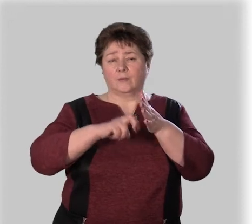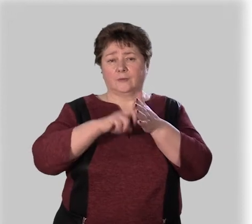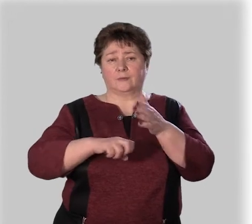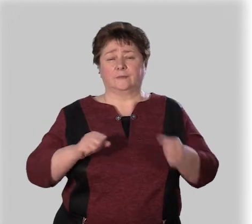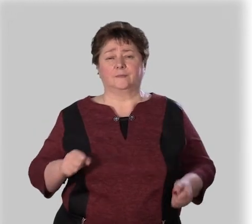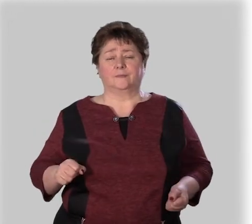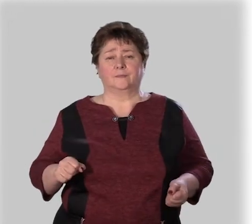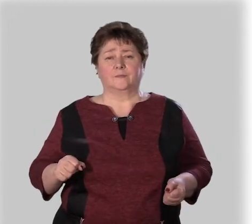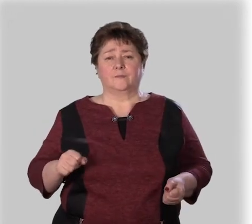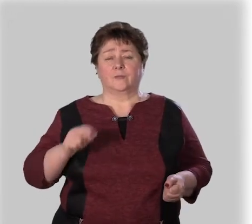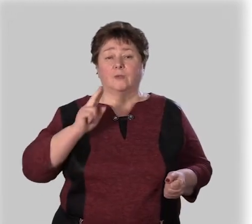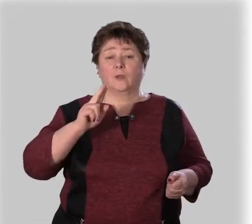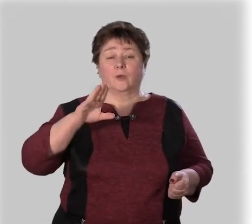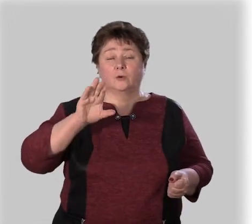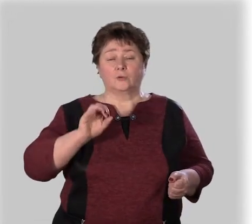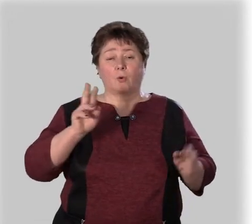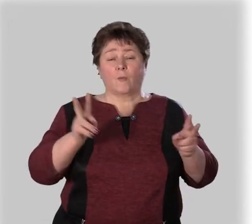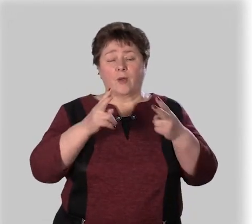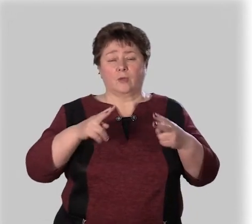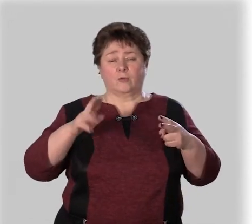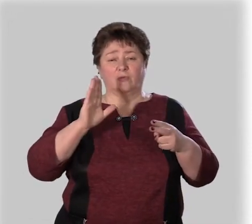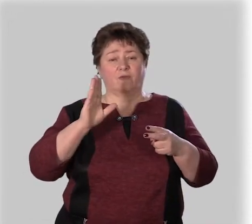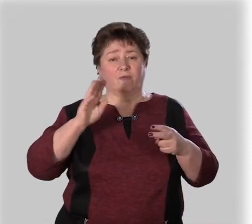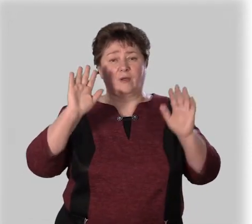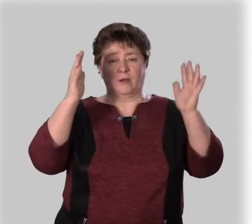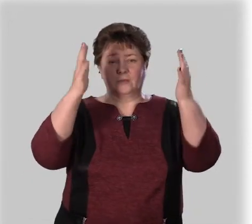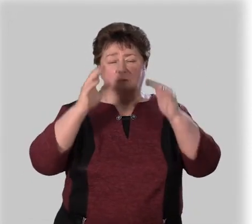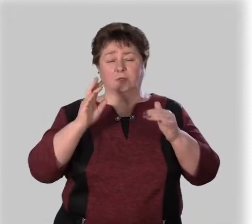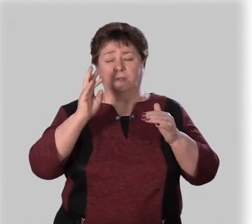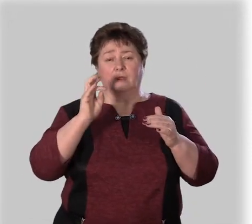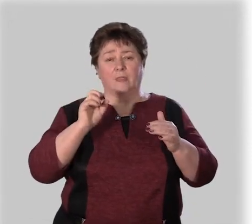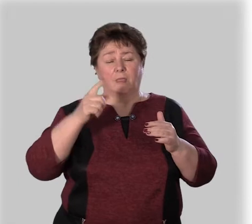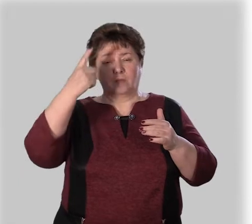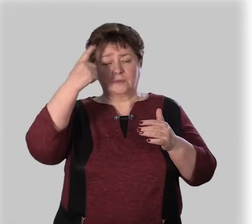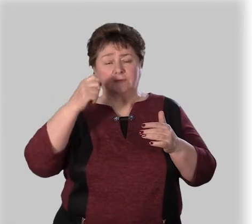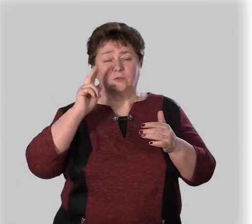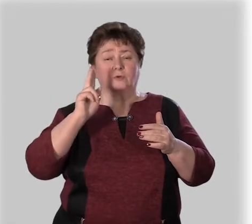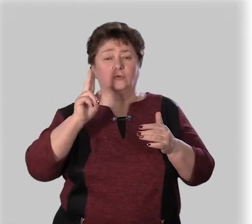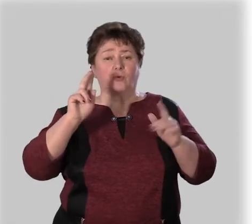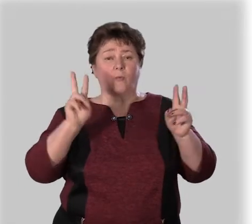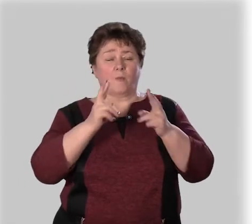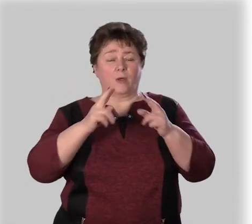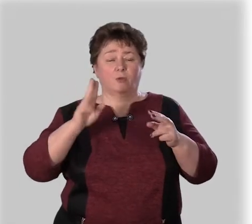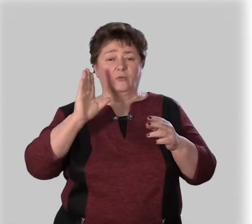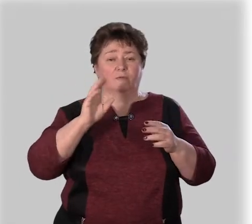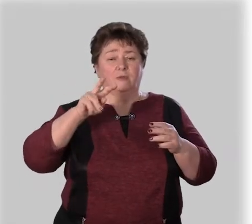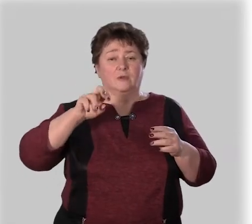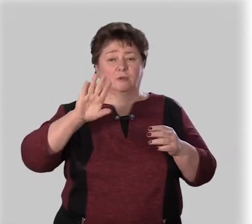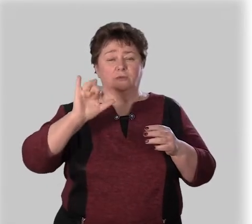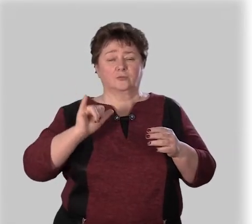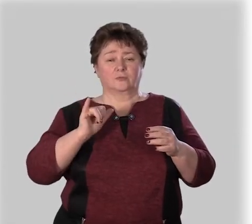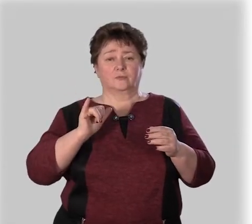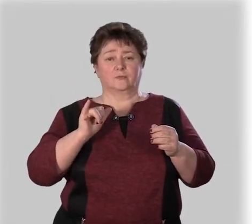Проверим. Кто поёт в лесу? Нам известно, кто поёт в